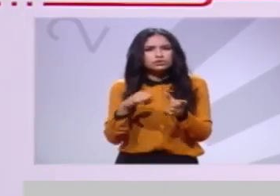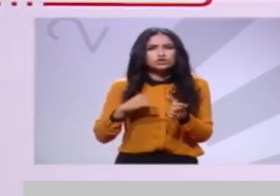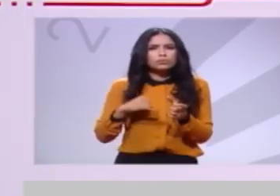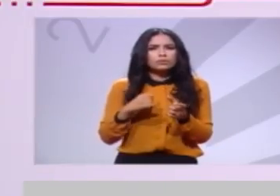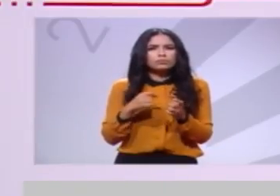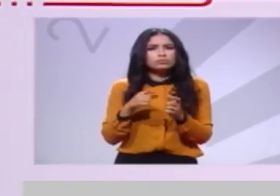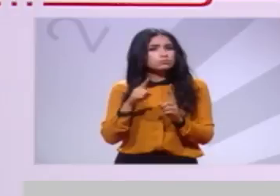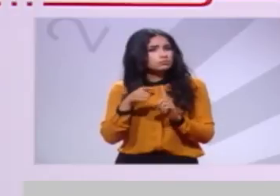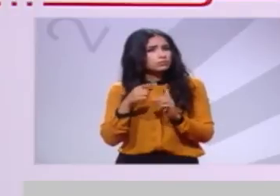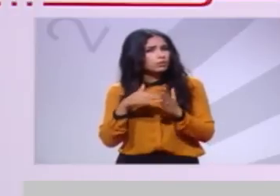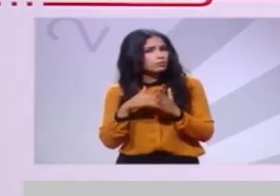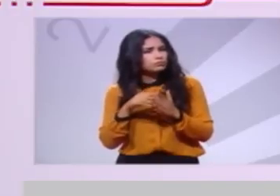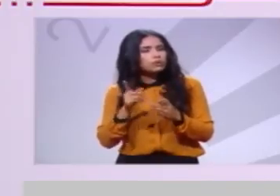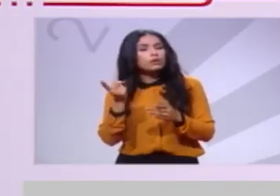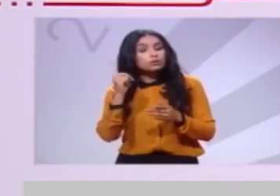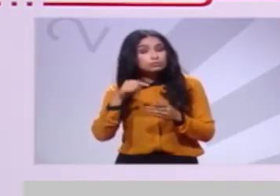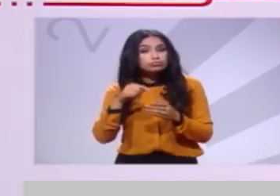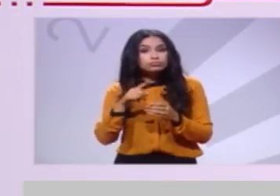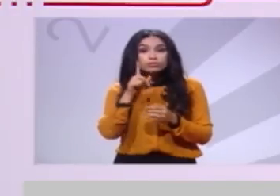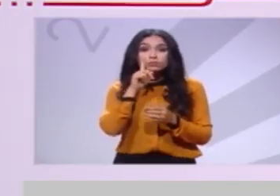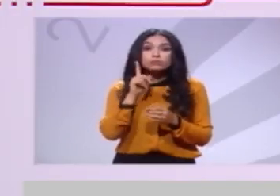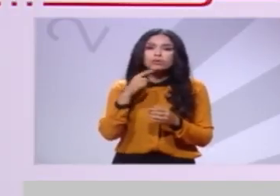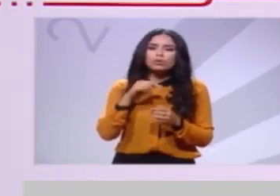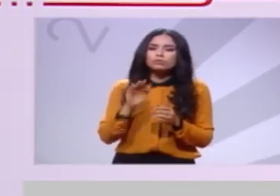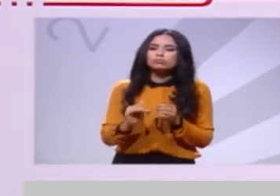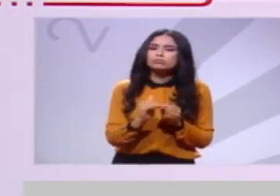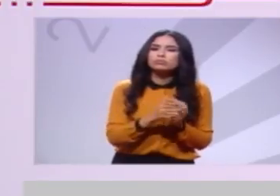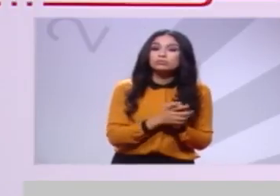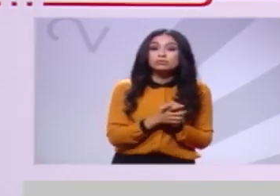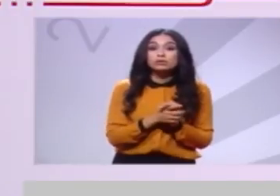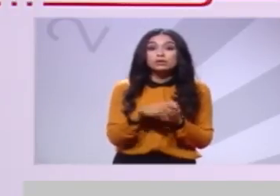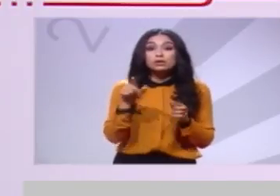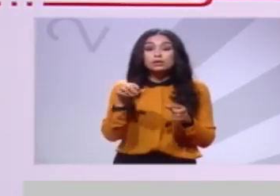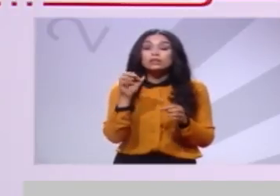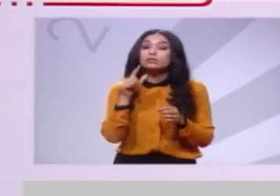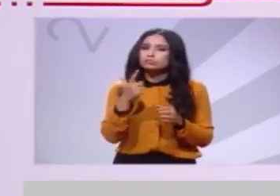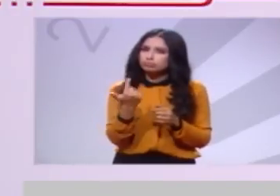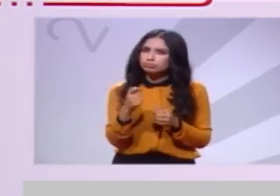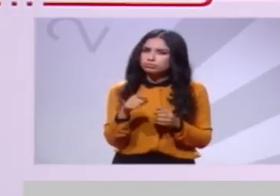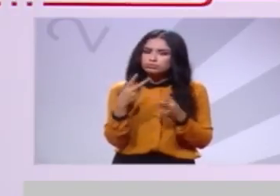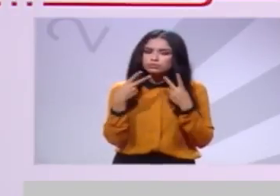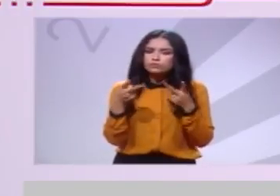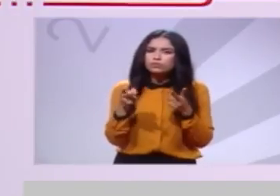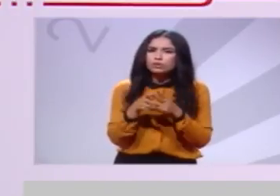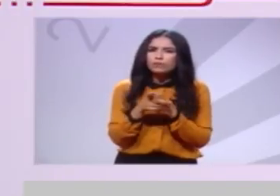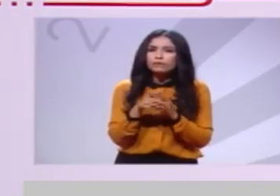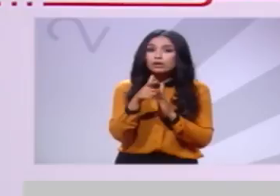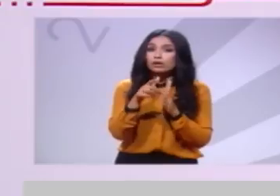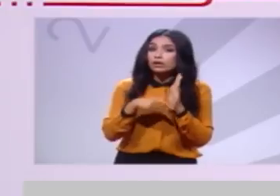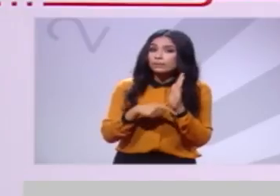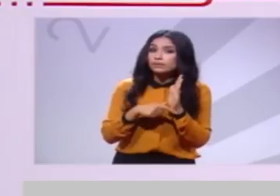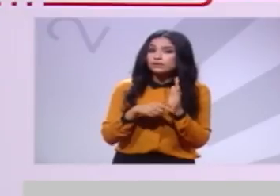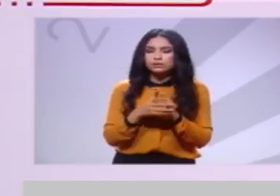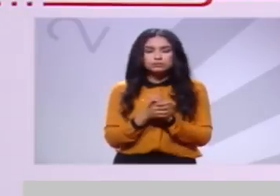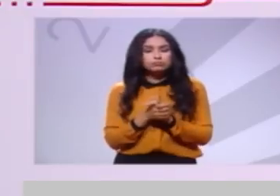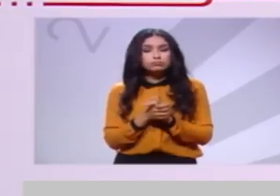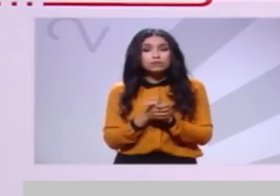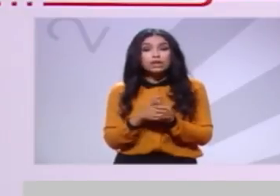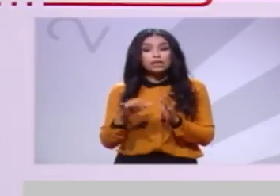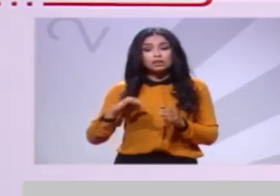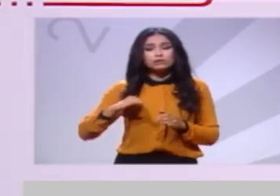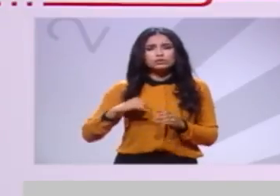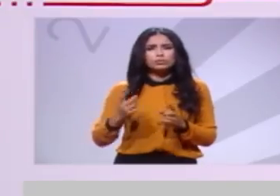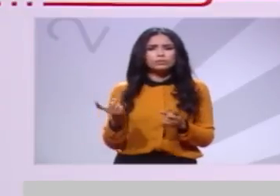بالشباب والطفولة والمرأة إذا كانوا اليوم تشوفوا روحكم في نواب الشباب نضعوكم للتصويت رقمنا 31 على ورقة التصويت